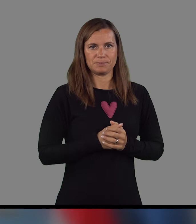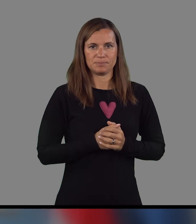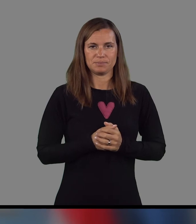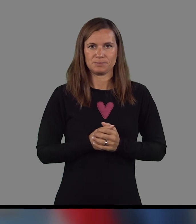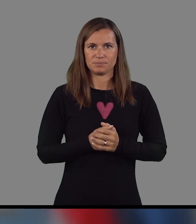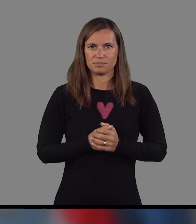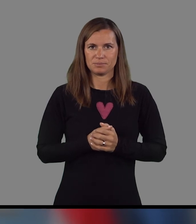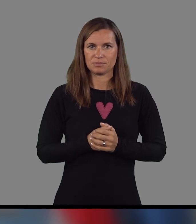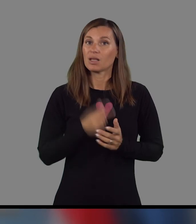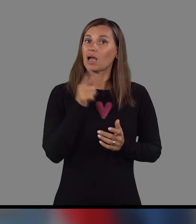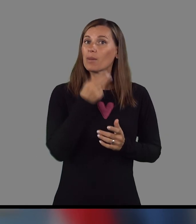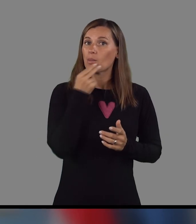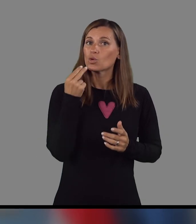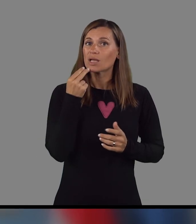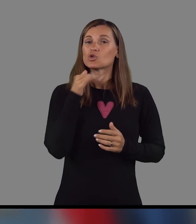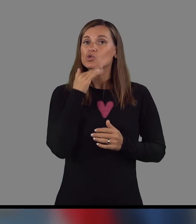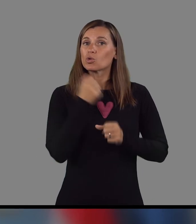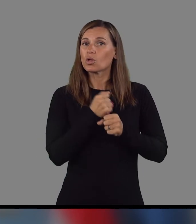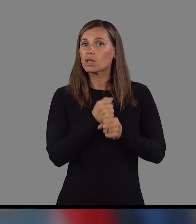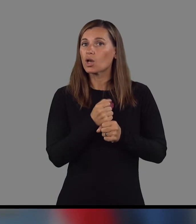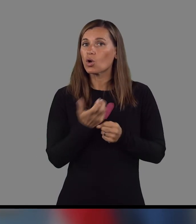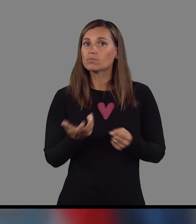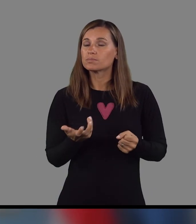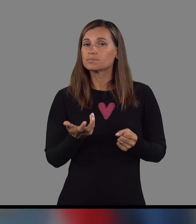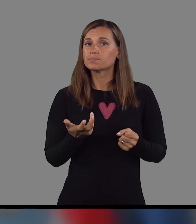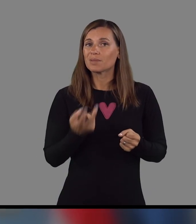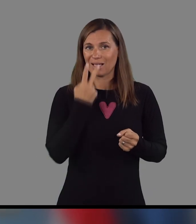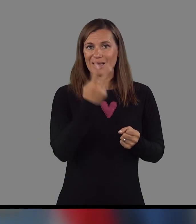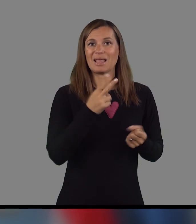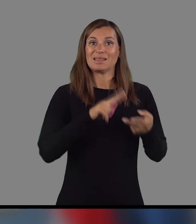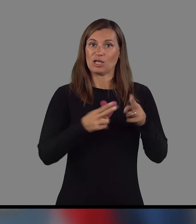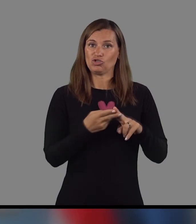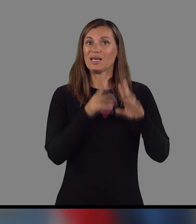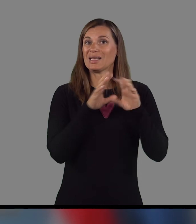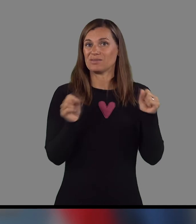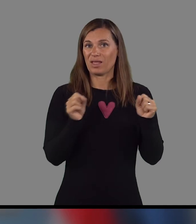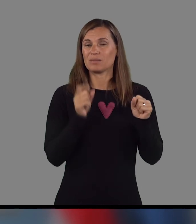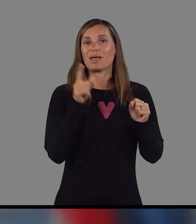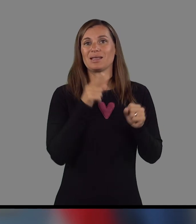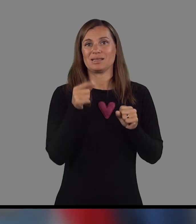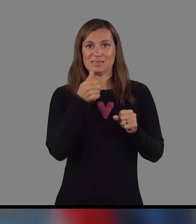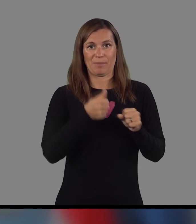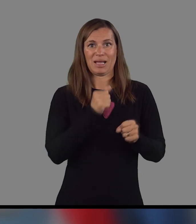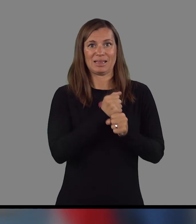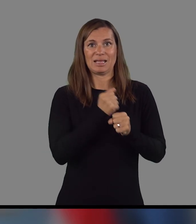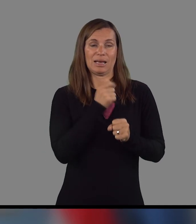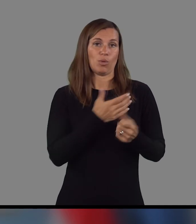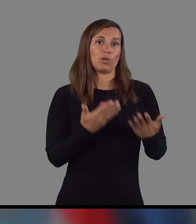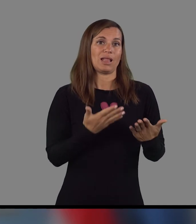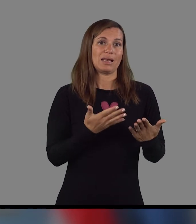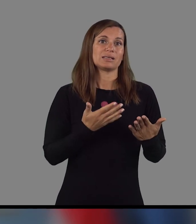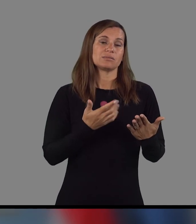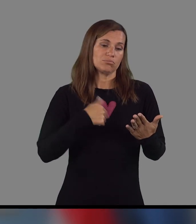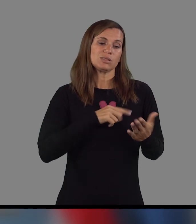regijska bolnišnica. Kaj da bili to vodanstvene izvodnega? Kar se tiče načina izvedbe in pa samega dela,